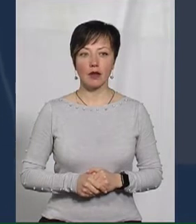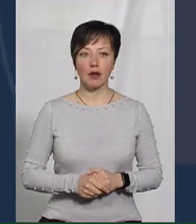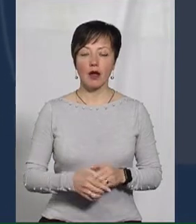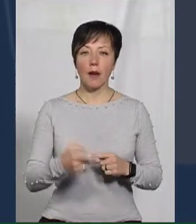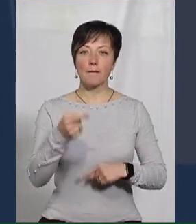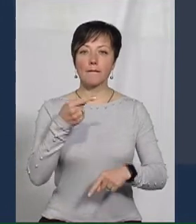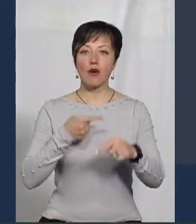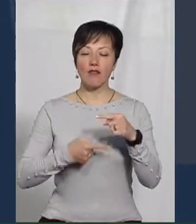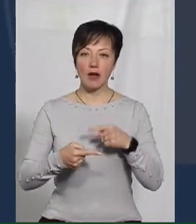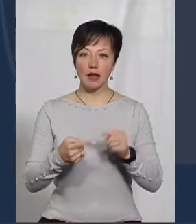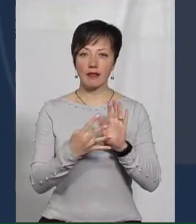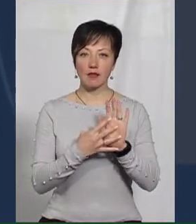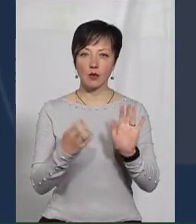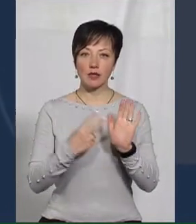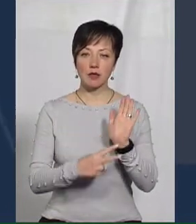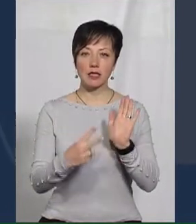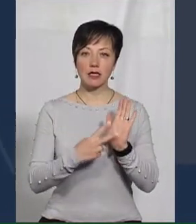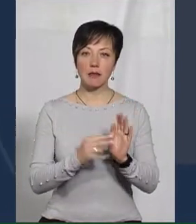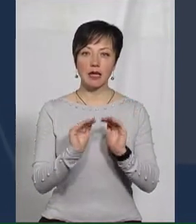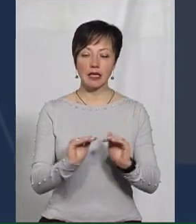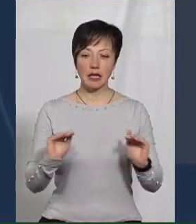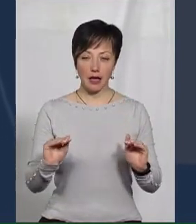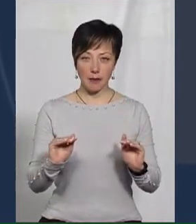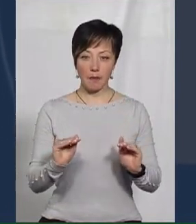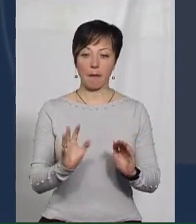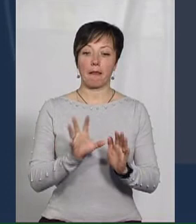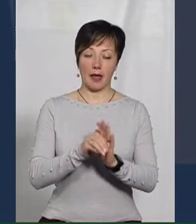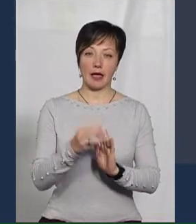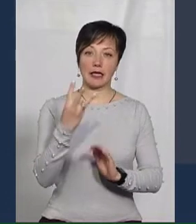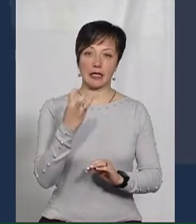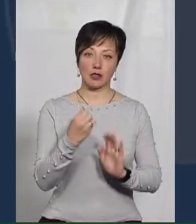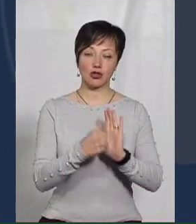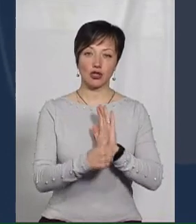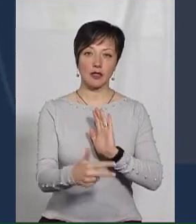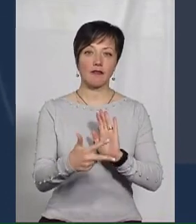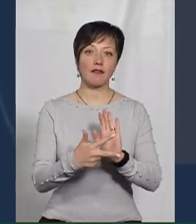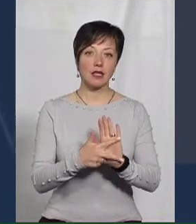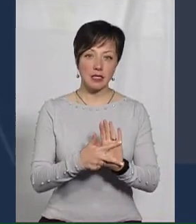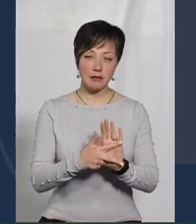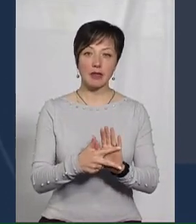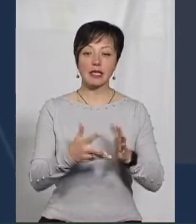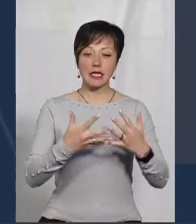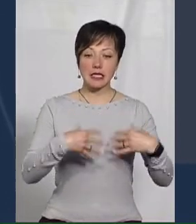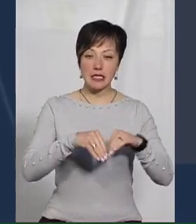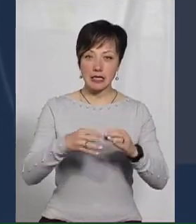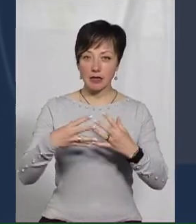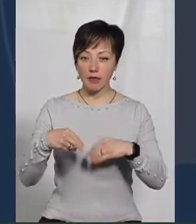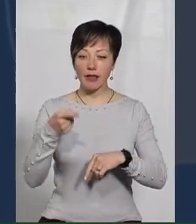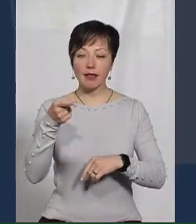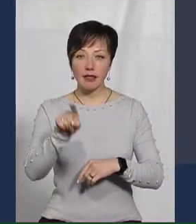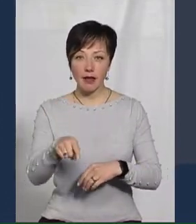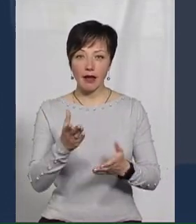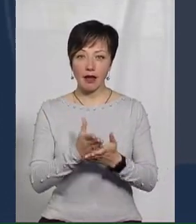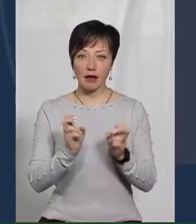Повернуто 977 дітей. З них 368 – це сім'ї там, де є